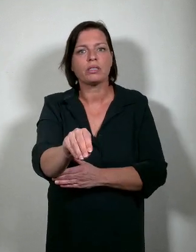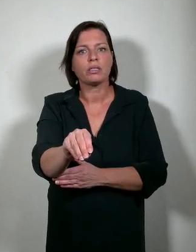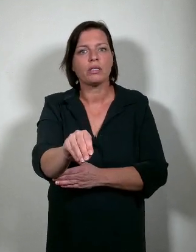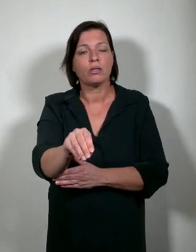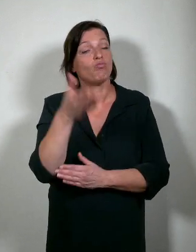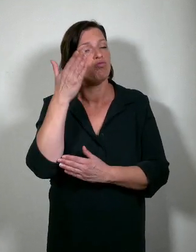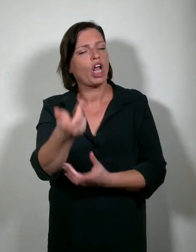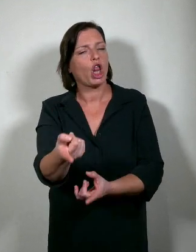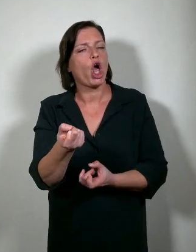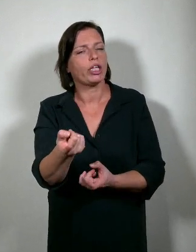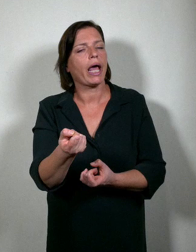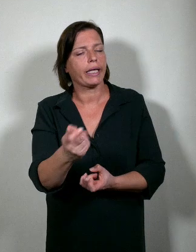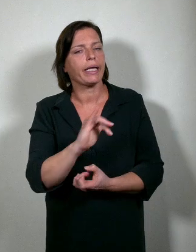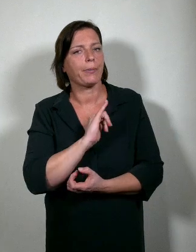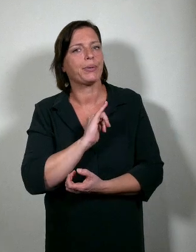uitdagende tocht.